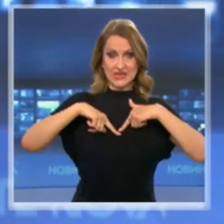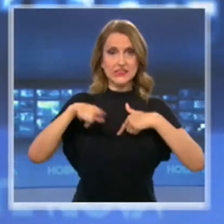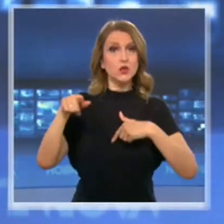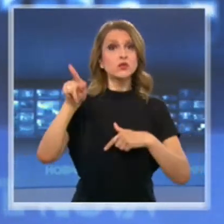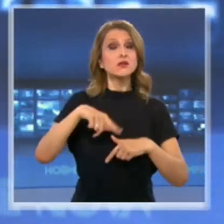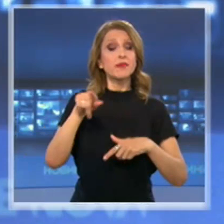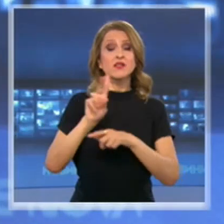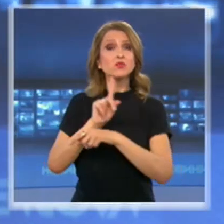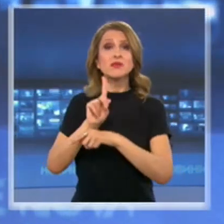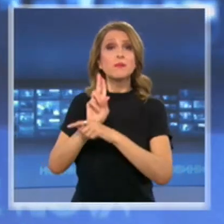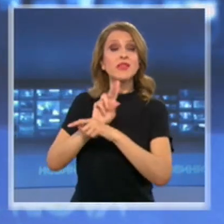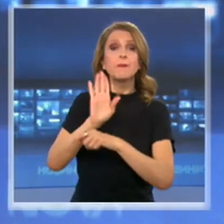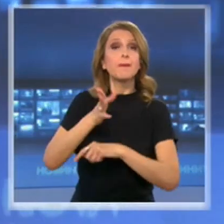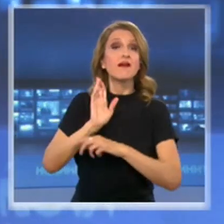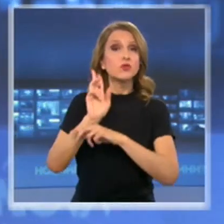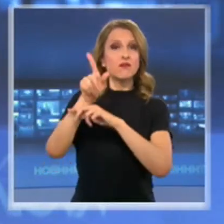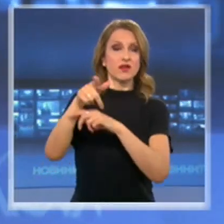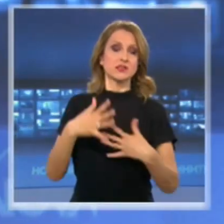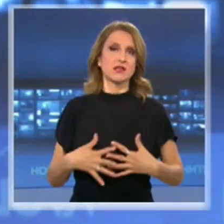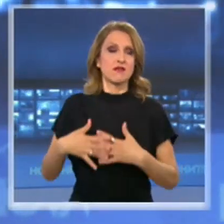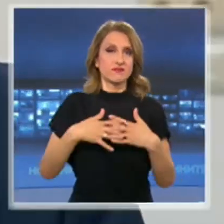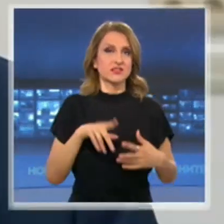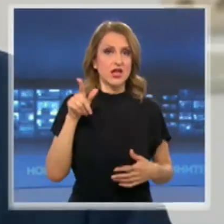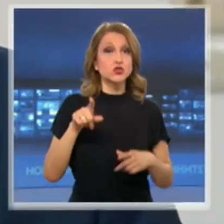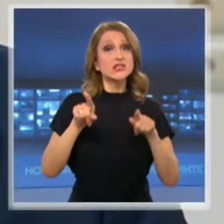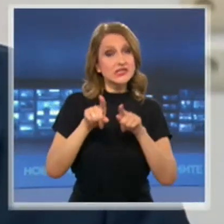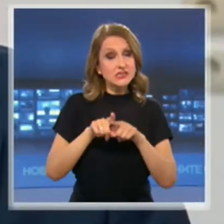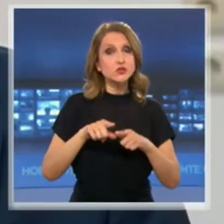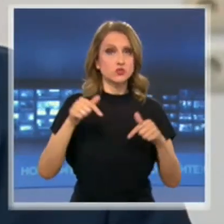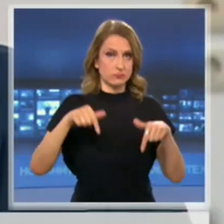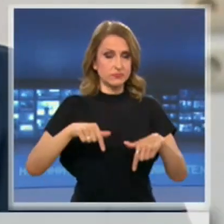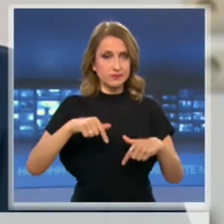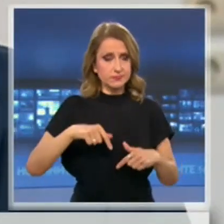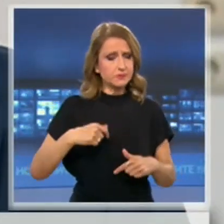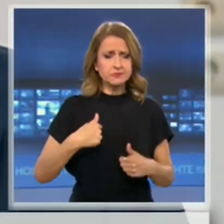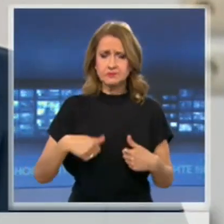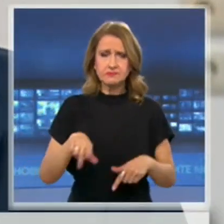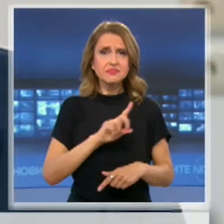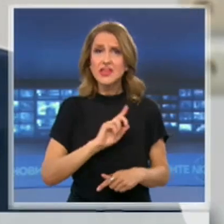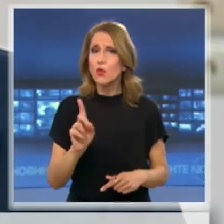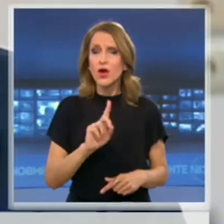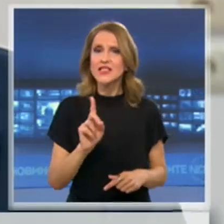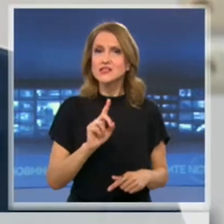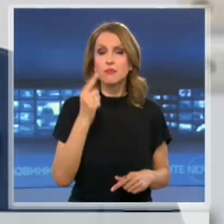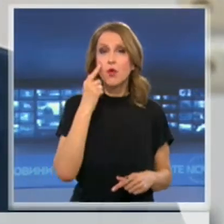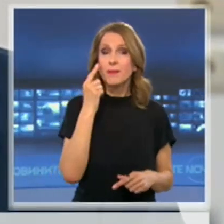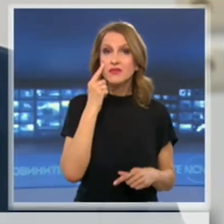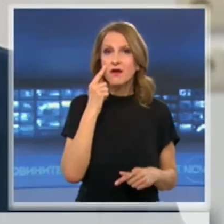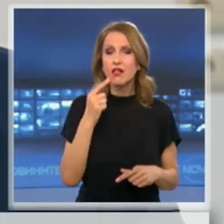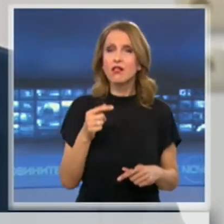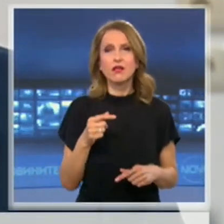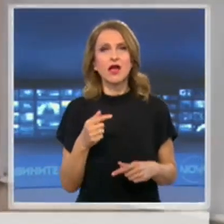и с дисциплинарно производство също у нас. Никога не съм се опитвал да манипулирам